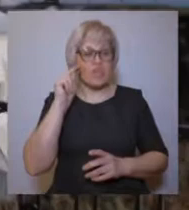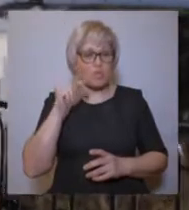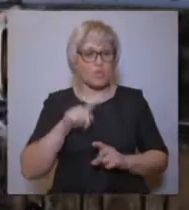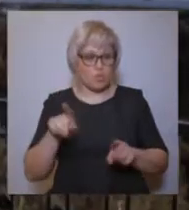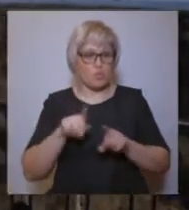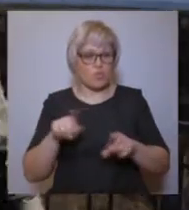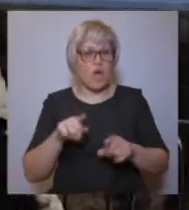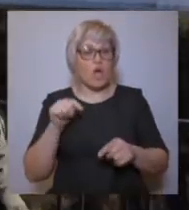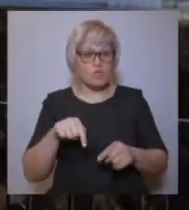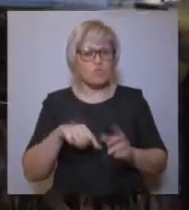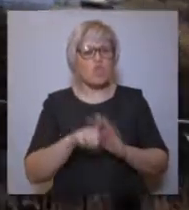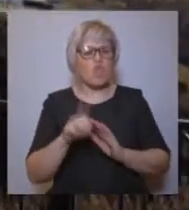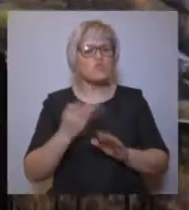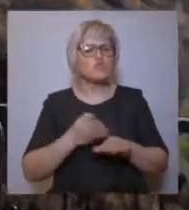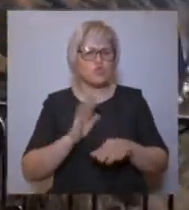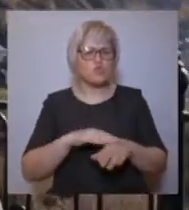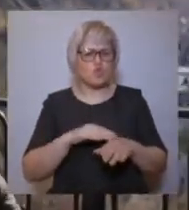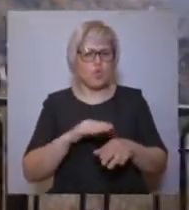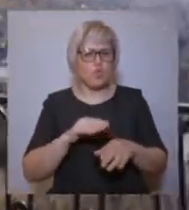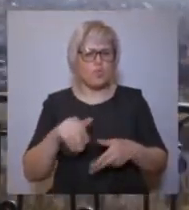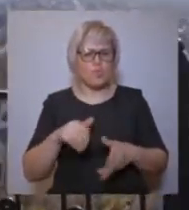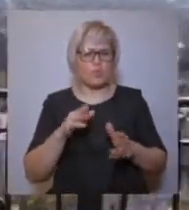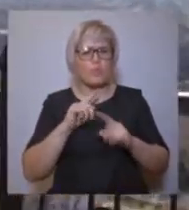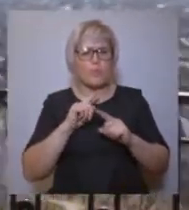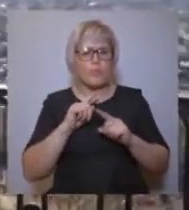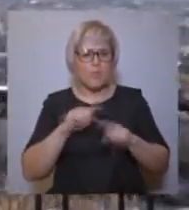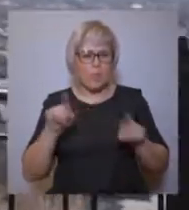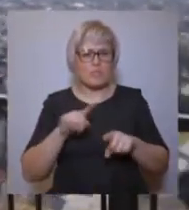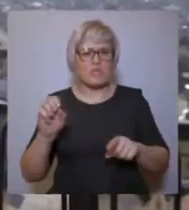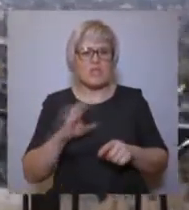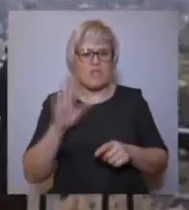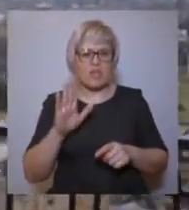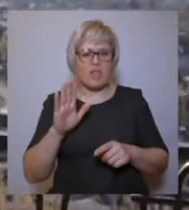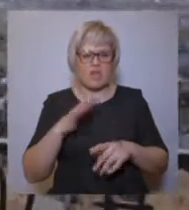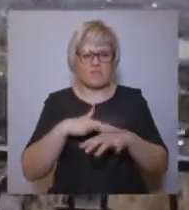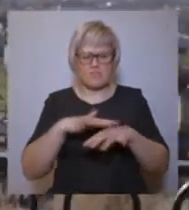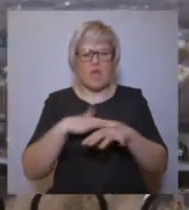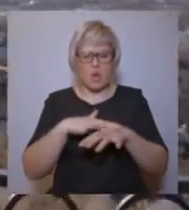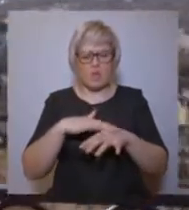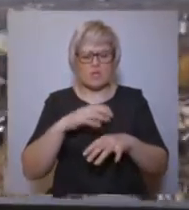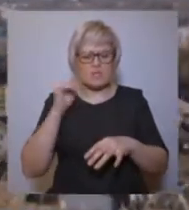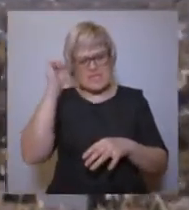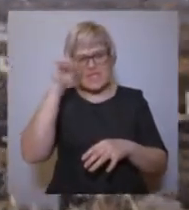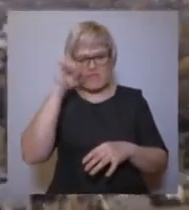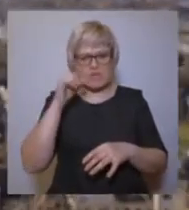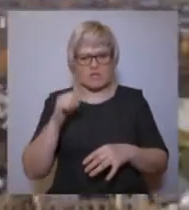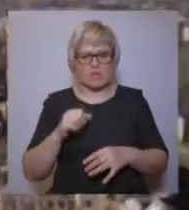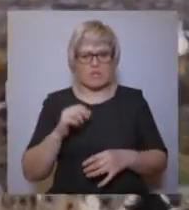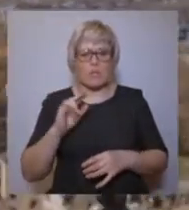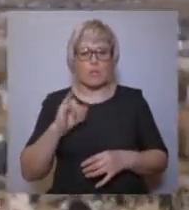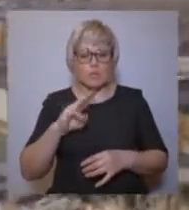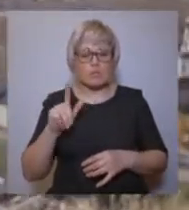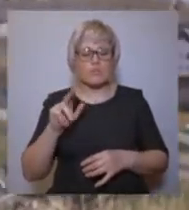Отсюда начинался нелегкий путь проповеди Евангелия северным коренным народам. Путь Филофея.